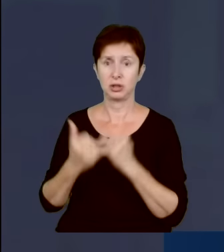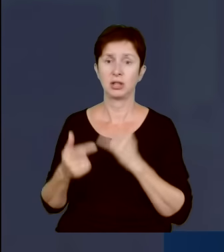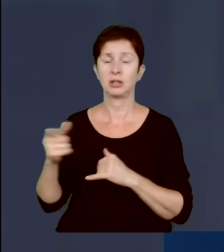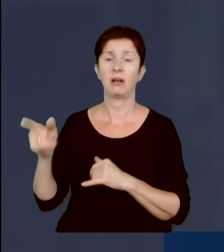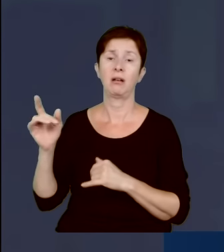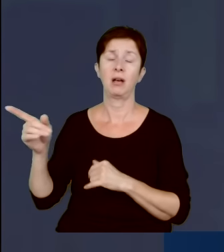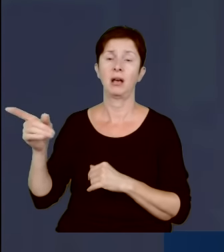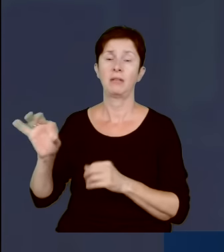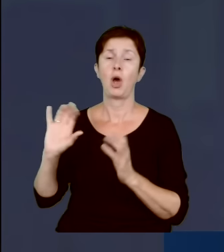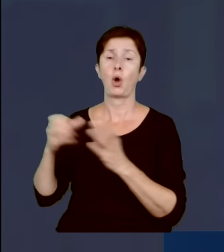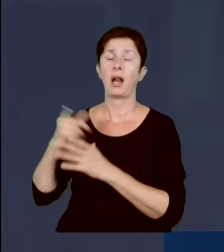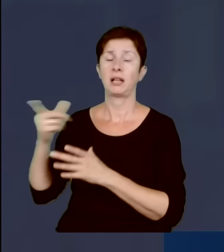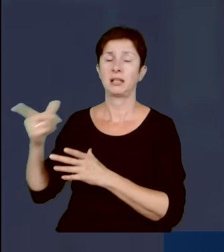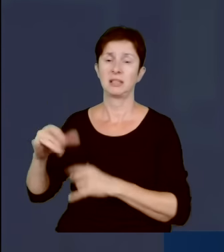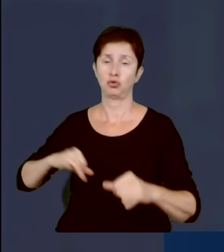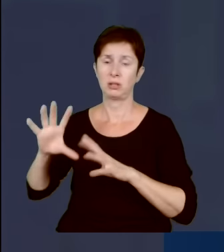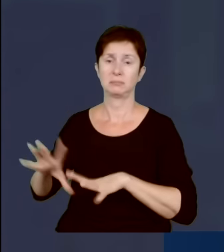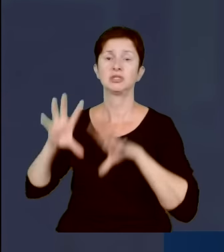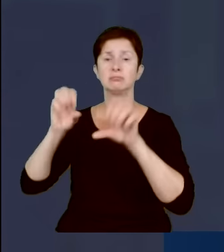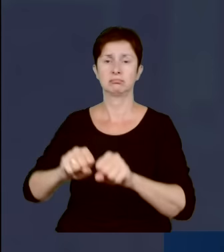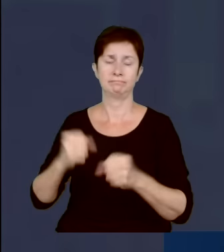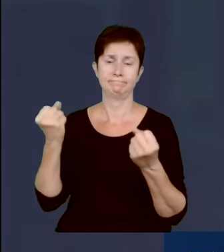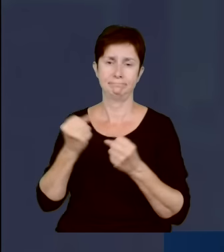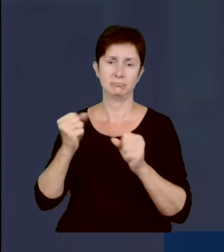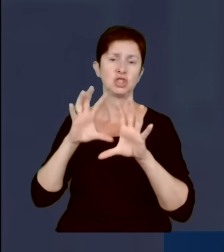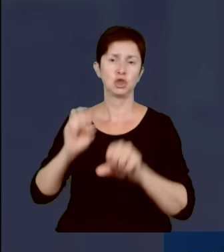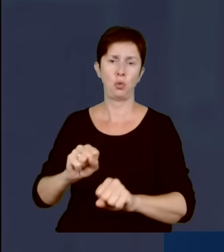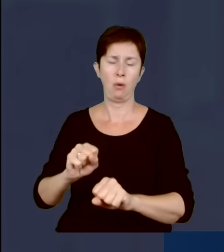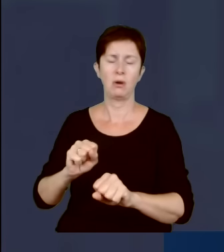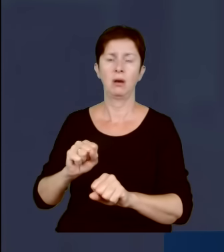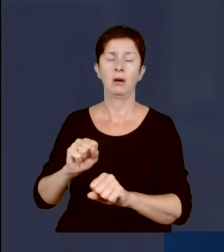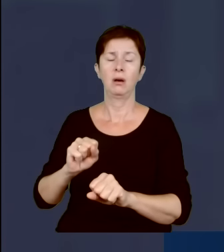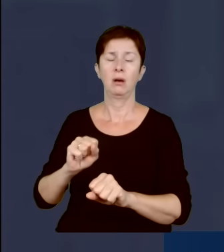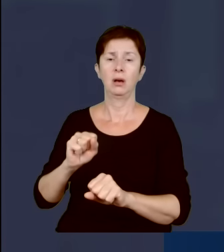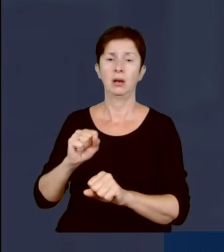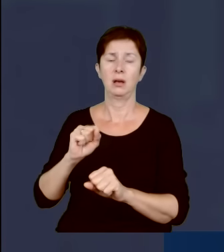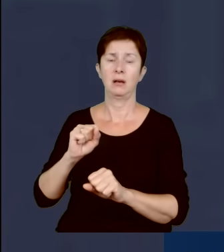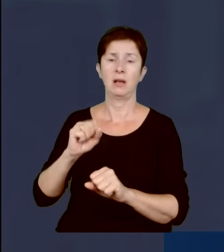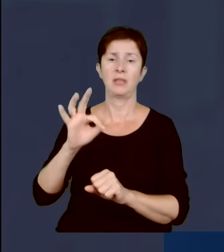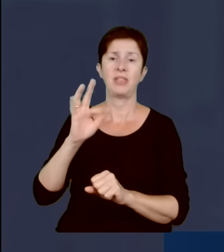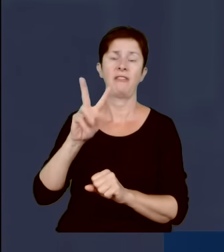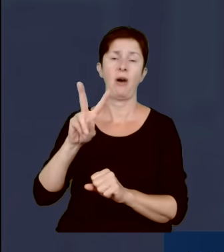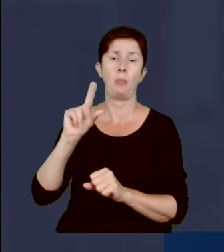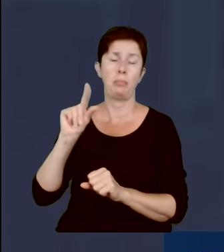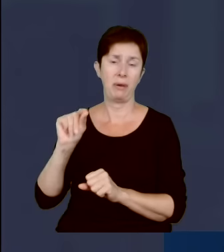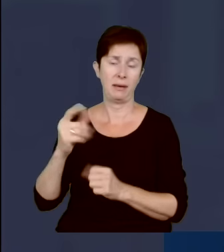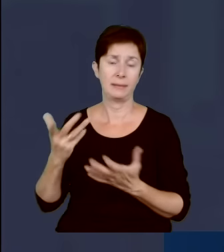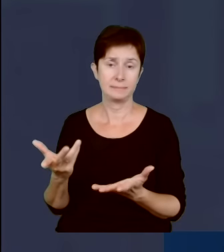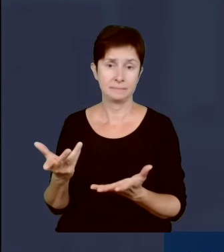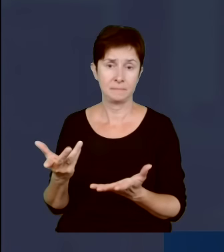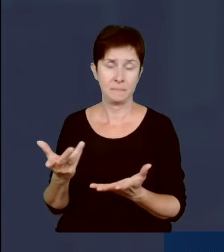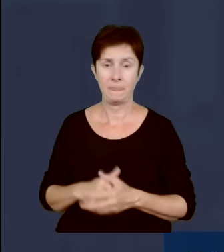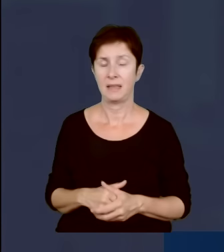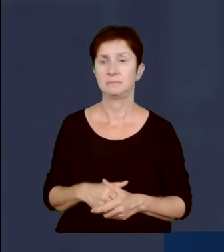próba taka została podjęta przez koalicję 13 grudnia, żeby domknąć system. Żeby opinia